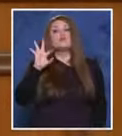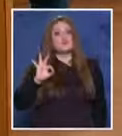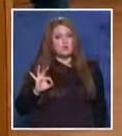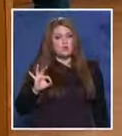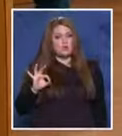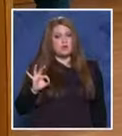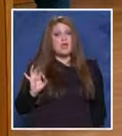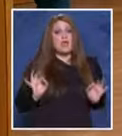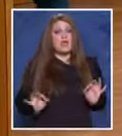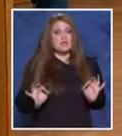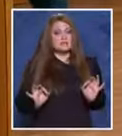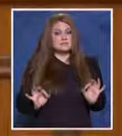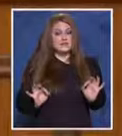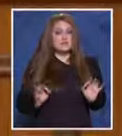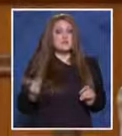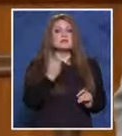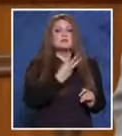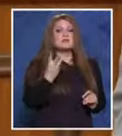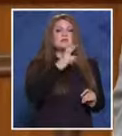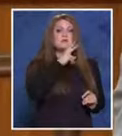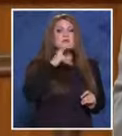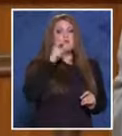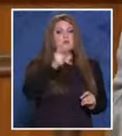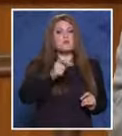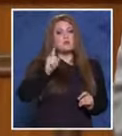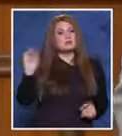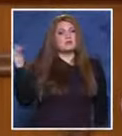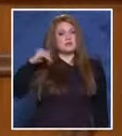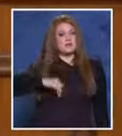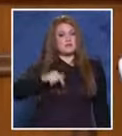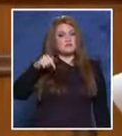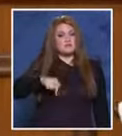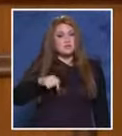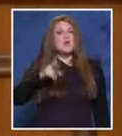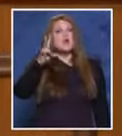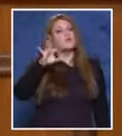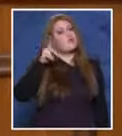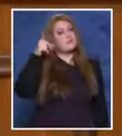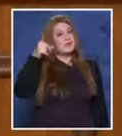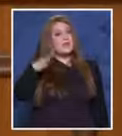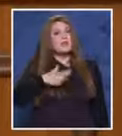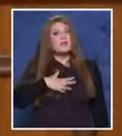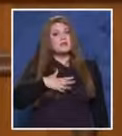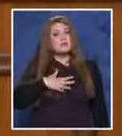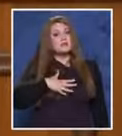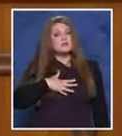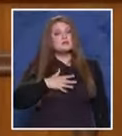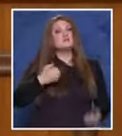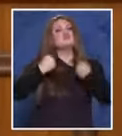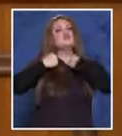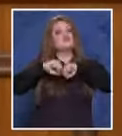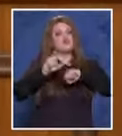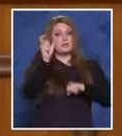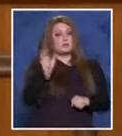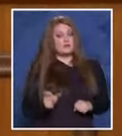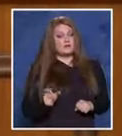сега, естествено, тримата полицаи не се явява днес, но те имат защитник.